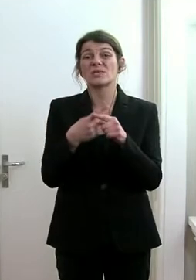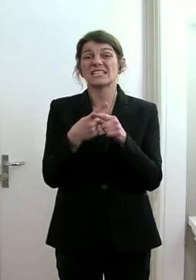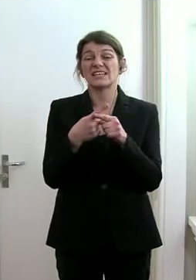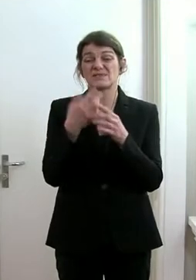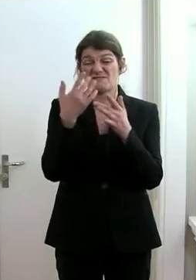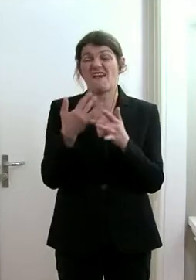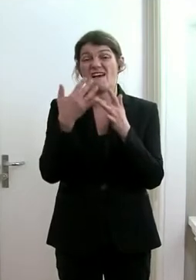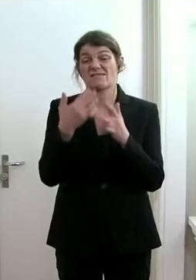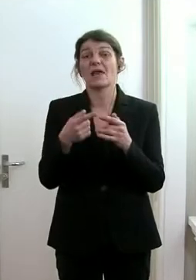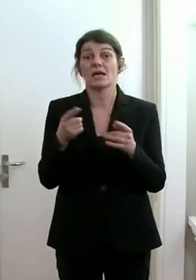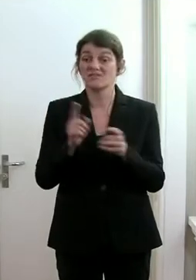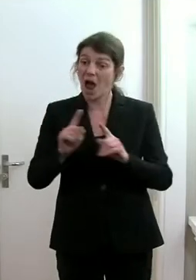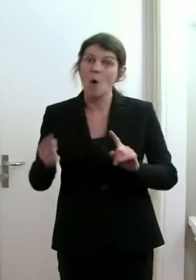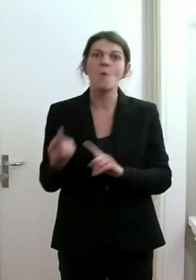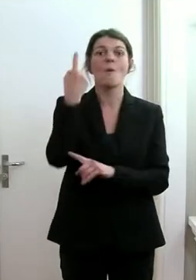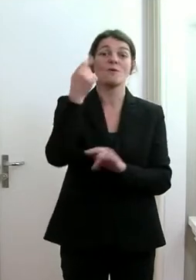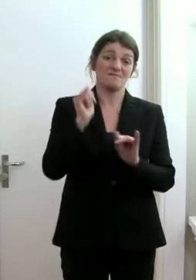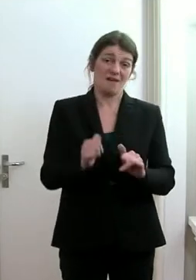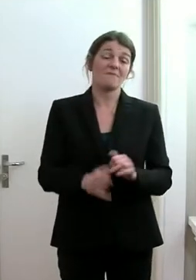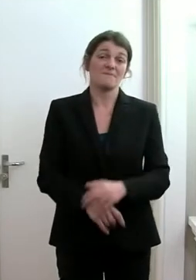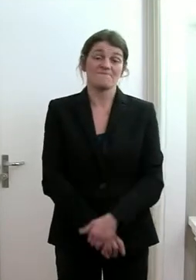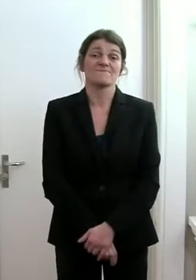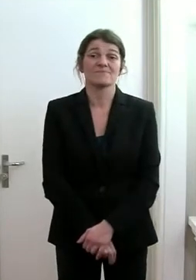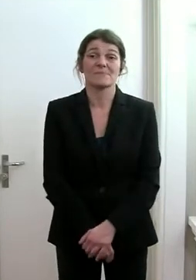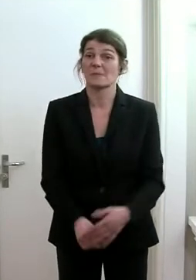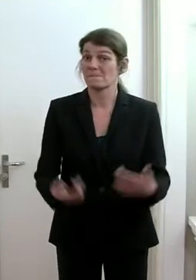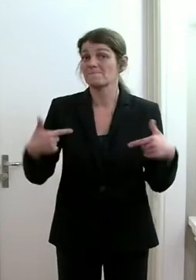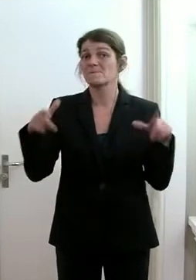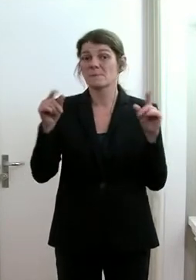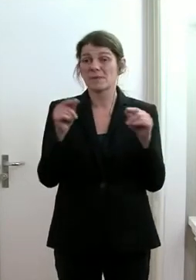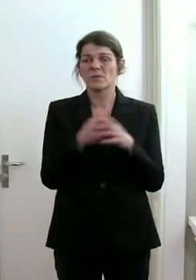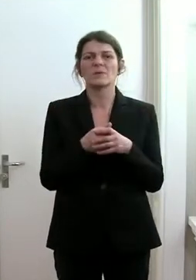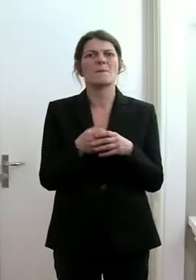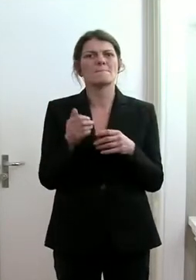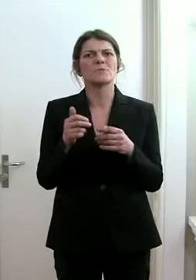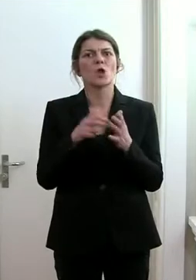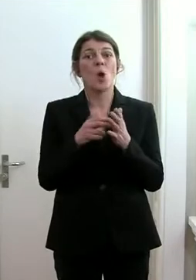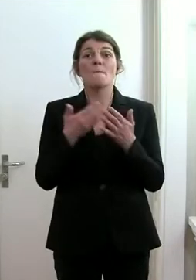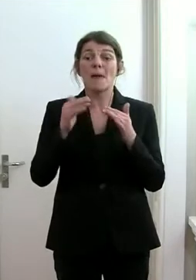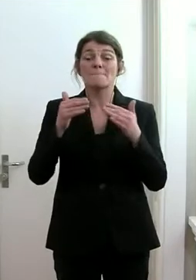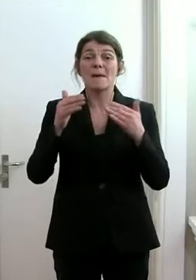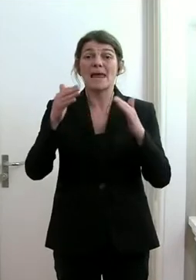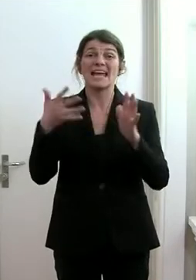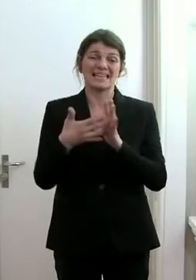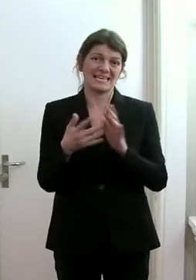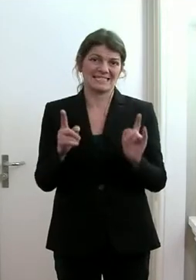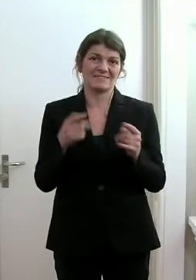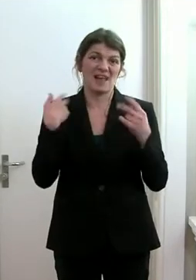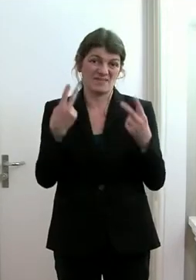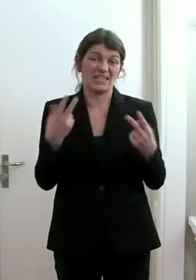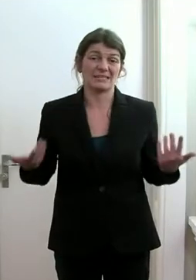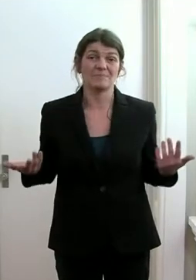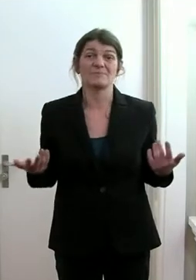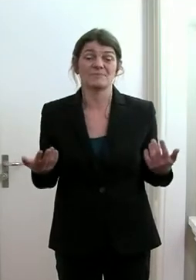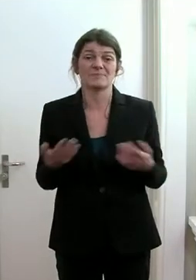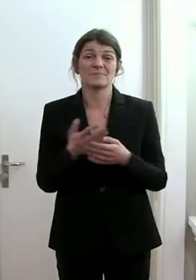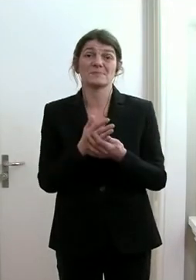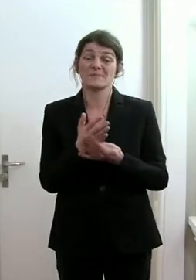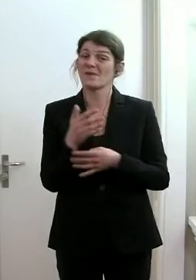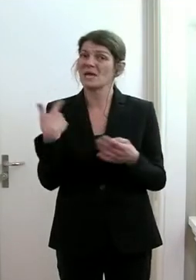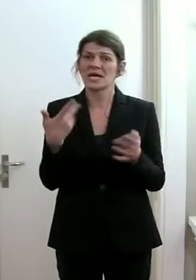ist eben auch relativ hoch. Das heißt, man müsste eigentlich noch mehr testen. Und wir testen